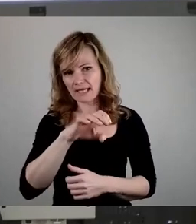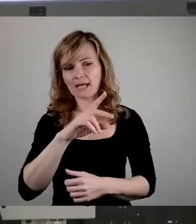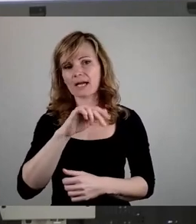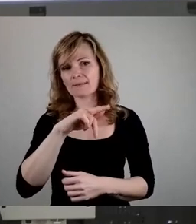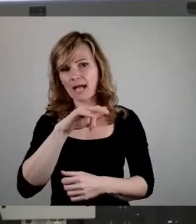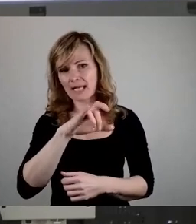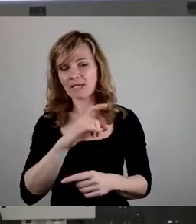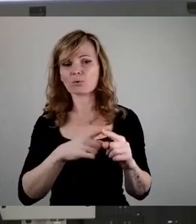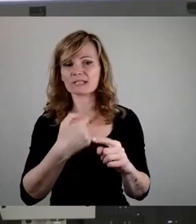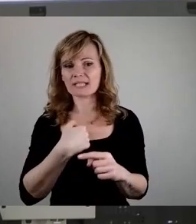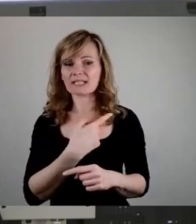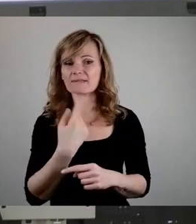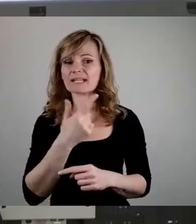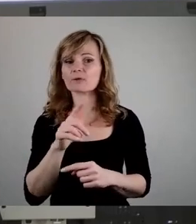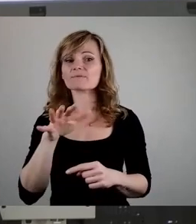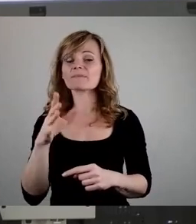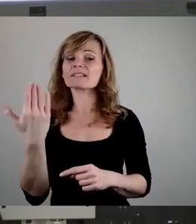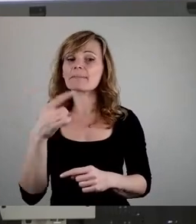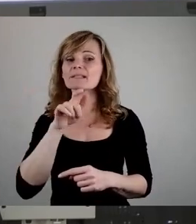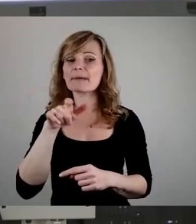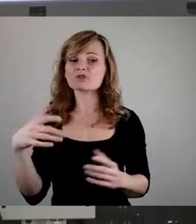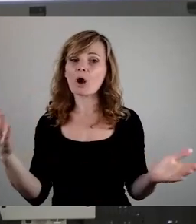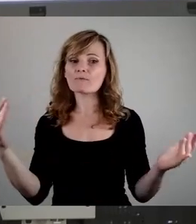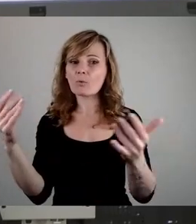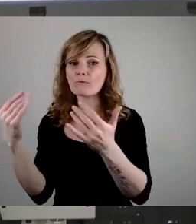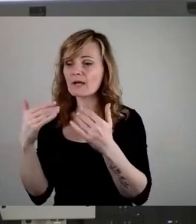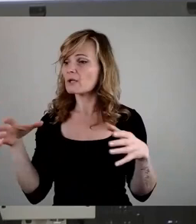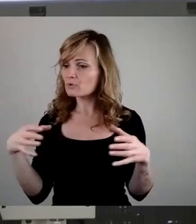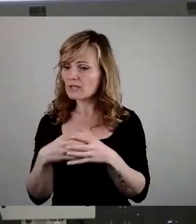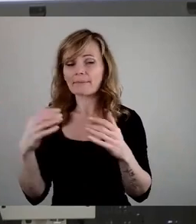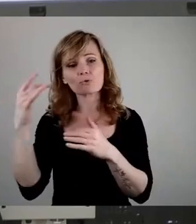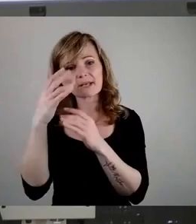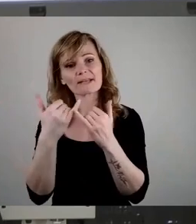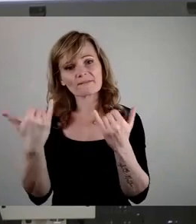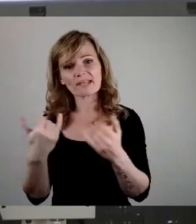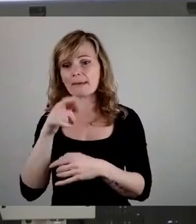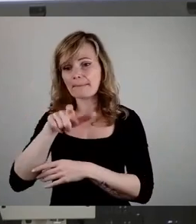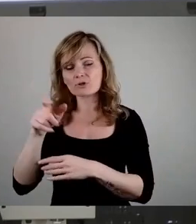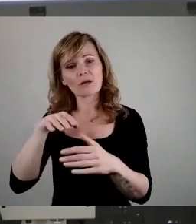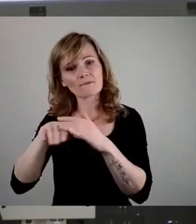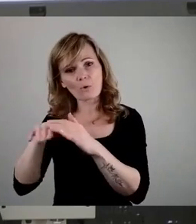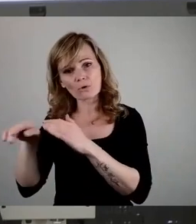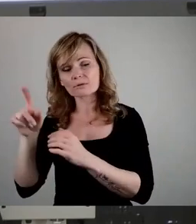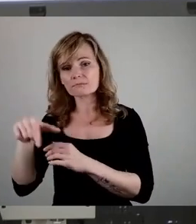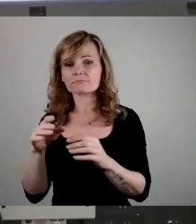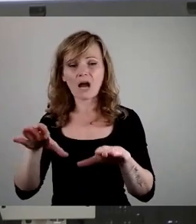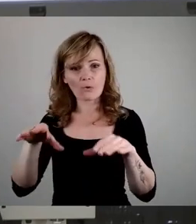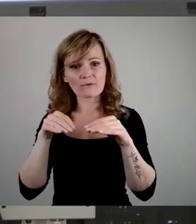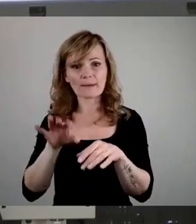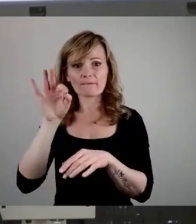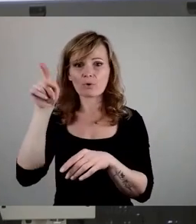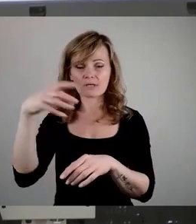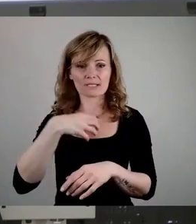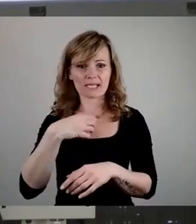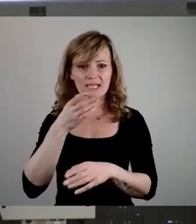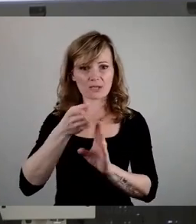Menschen aufgerufen, zusammenzukommen, um zu überlegen, wie können wir Geflüchtete auch im Dresdner Norden aufnehmen. Damals haben